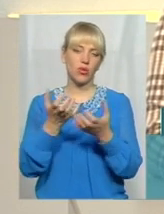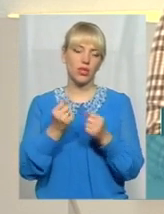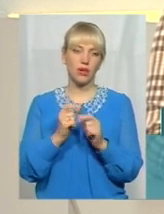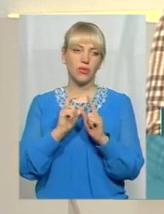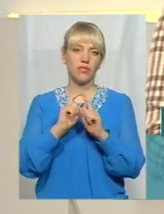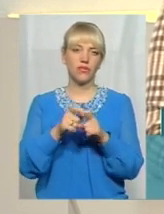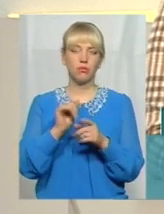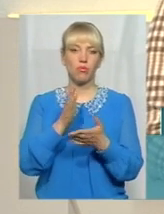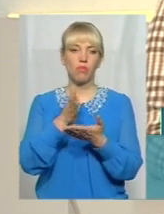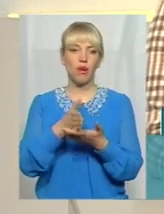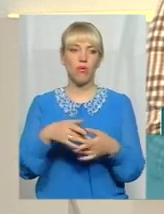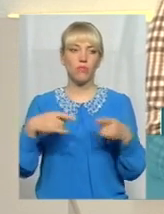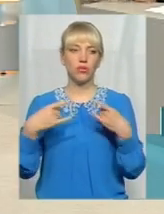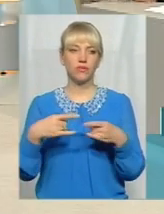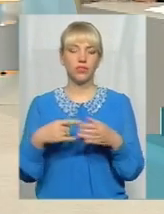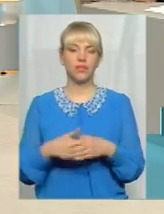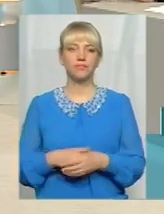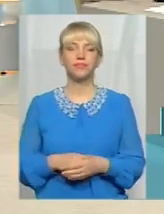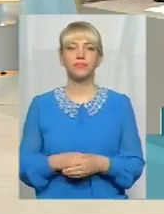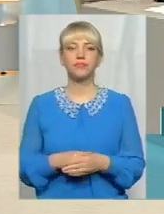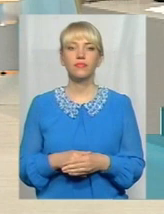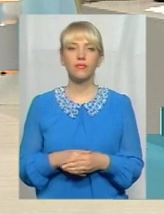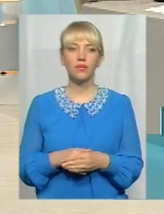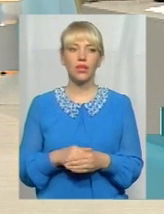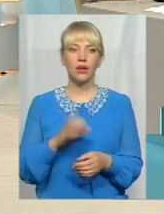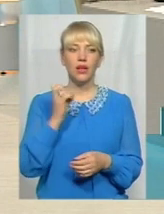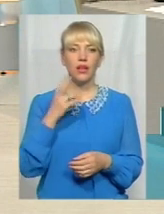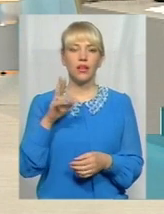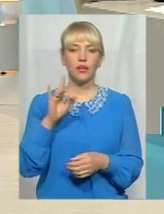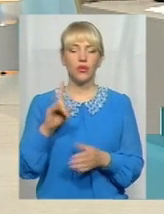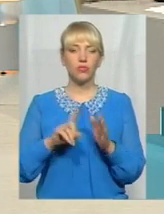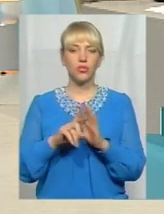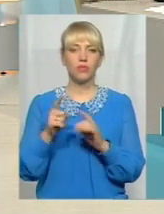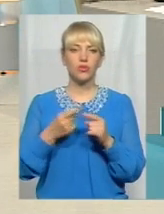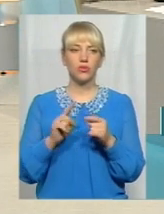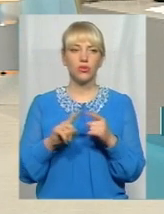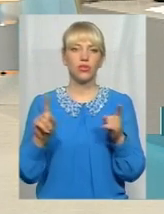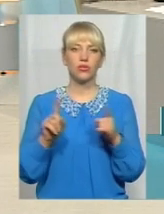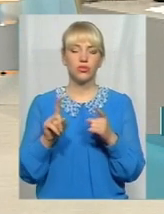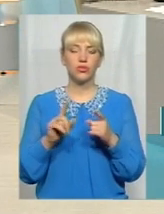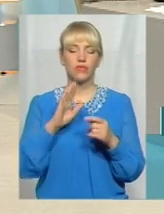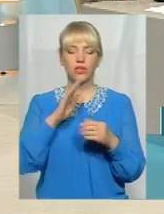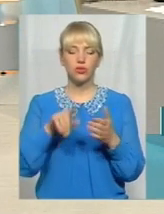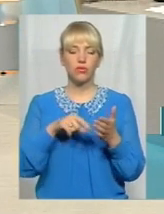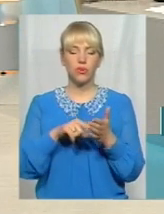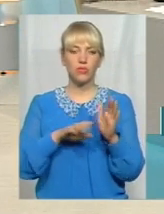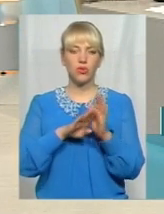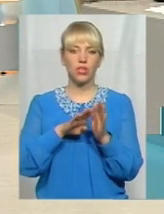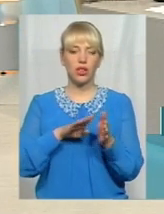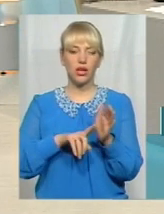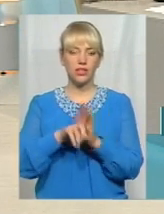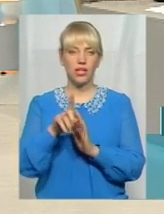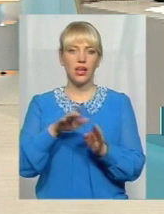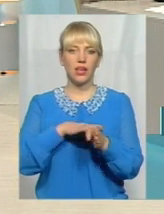прямому ефірі. Отож, пане Андрію, почнемо з того, що у нашому місті вже почалась реалізація програми по